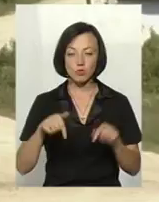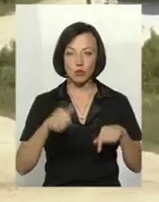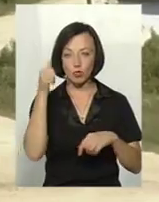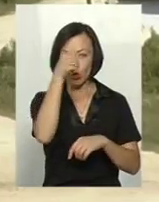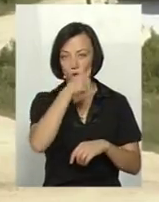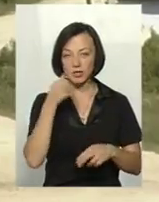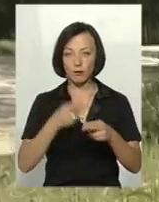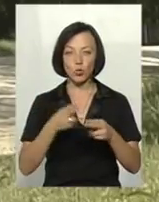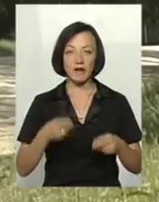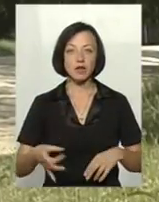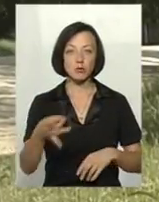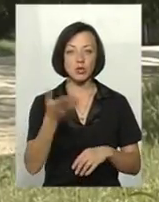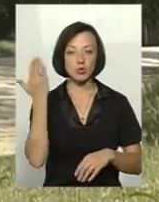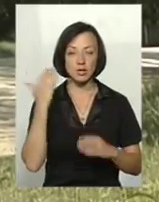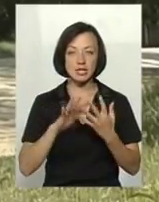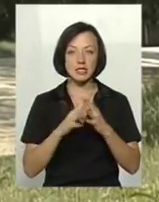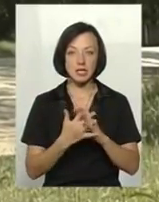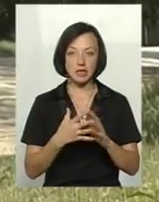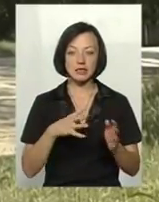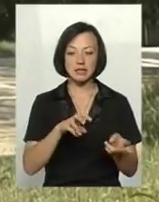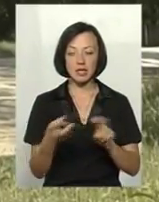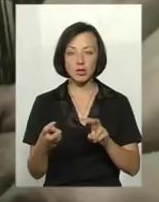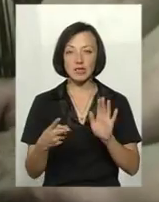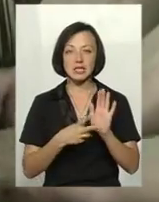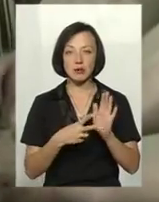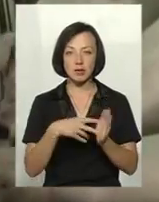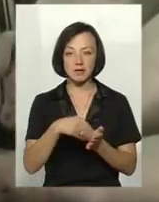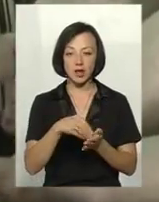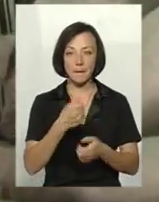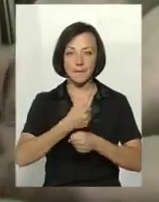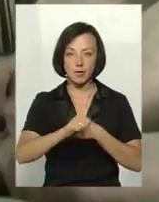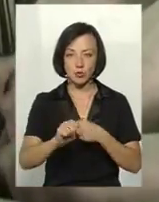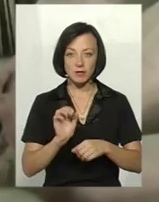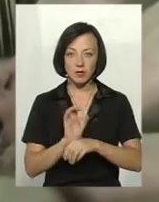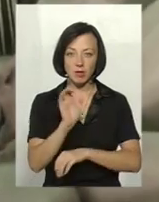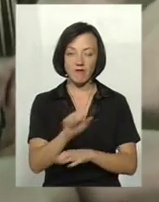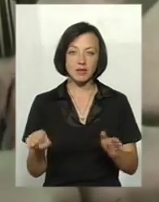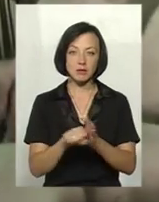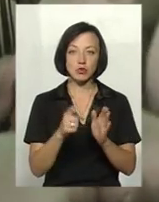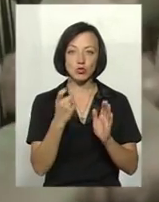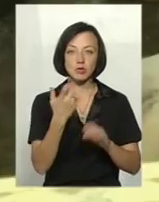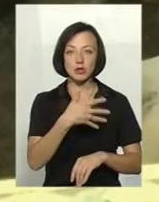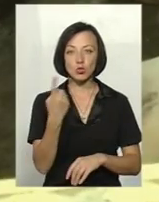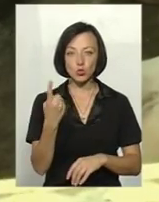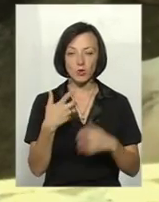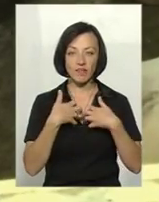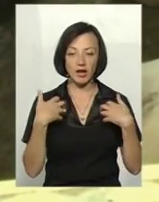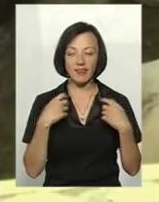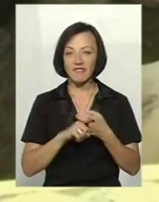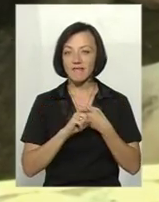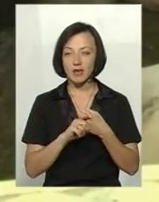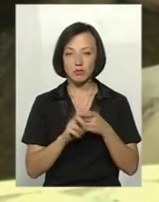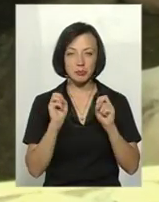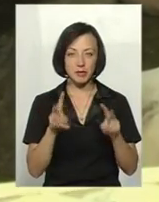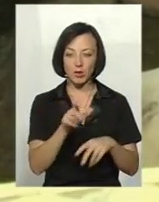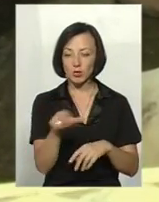Донаєвецькому районі. Тоді у селі Гірчична загинули семеро свиней. Примусово відправили на забій 151 тварину. Вірус не несе